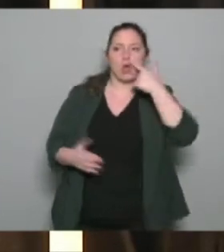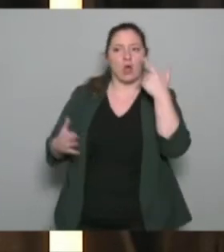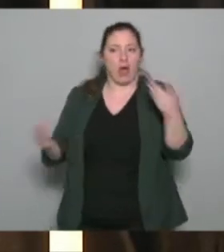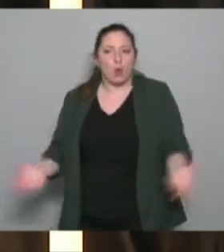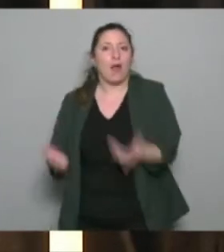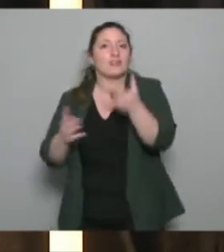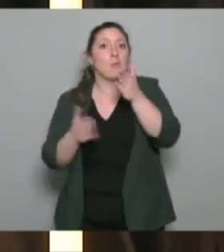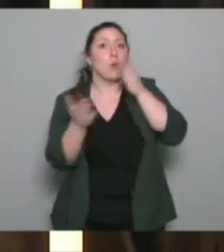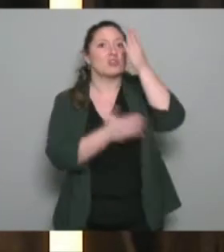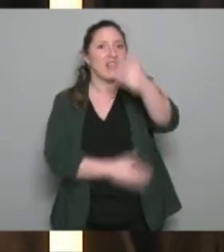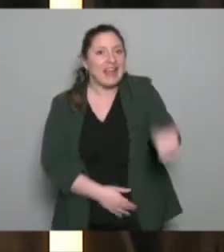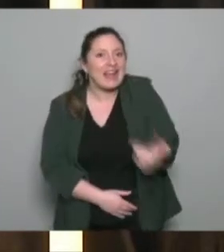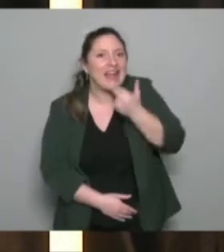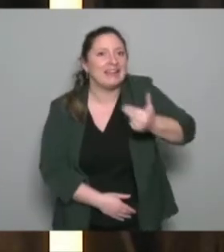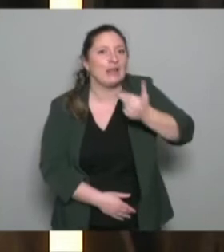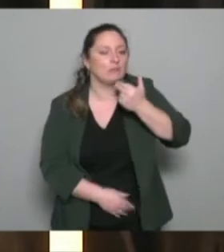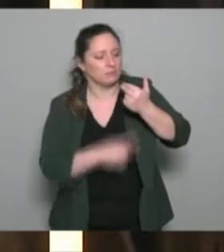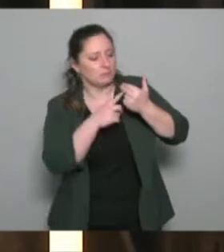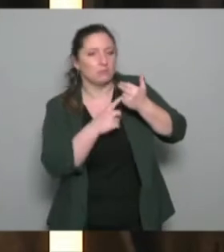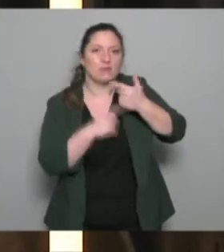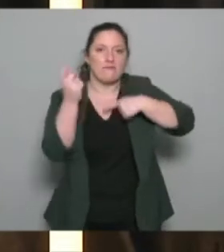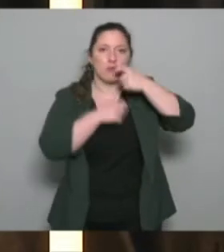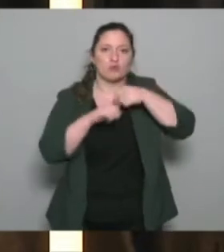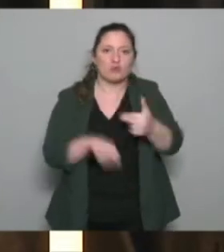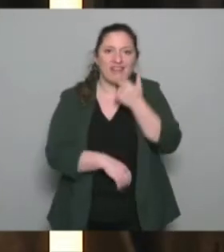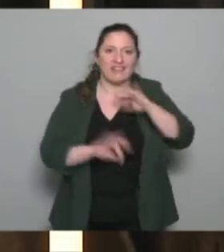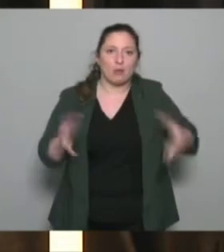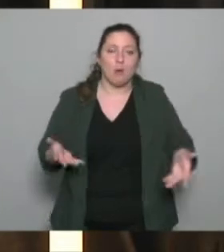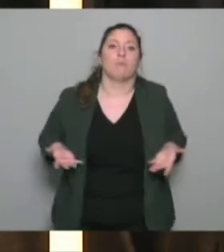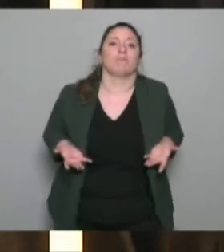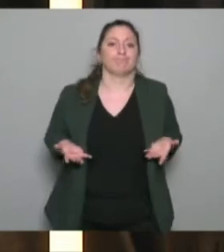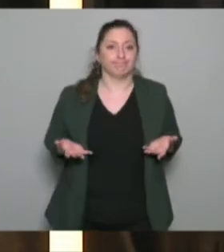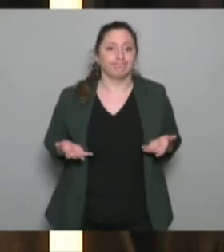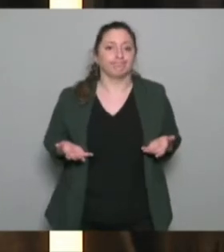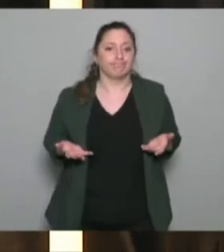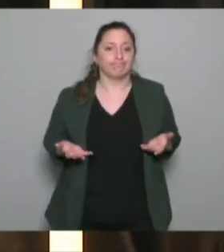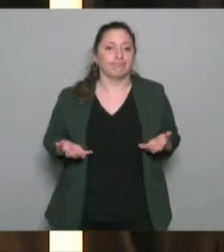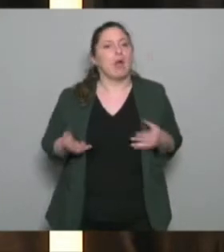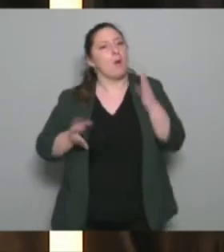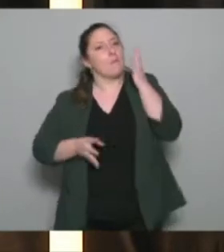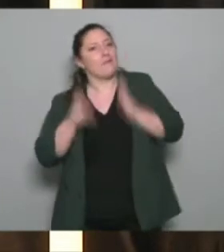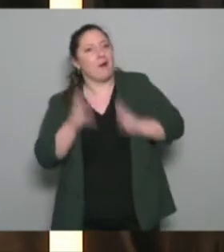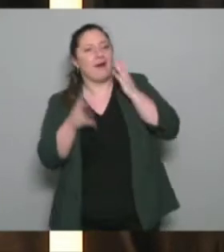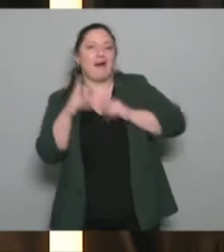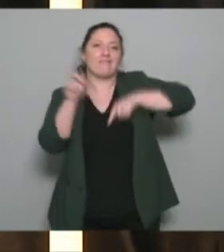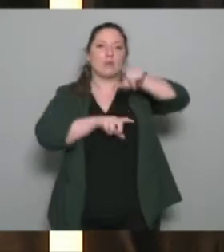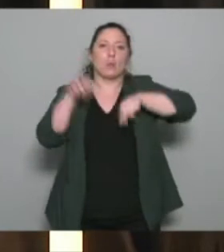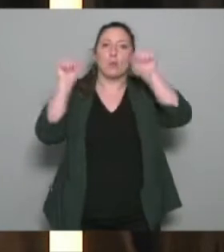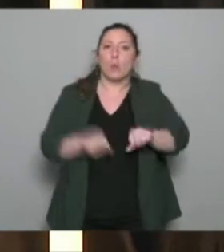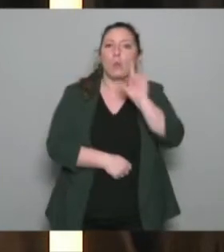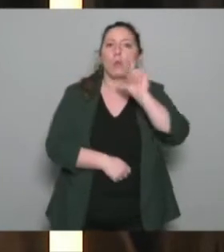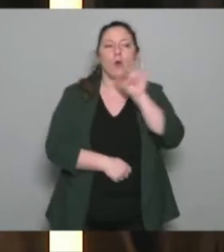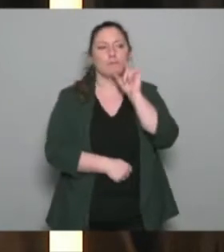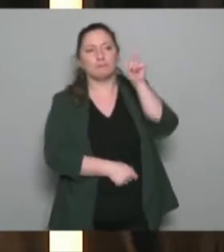matière de santé, comment est-ce qu'on mesure l'efficacité de son action ? Alors, on la mesure, parfois, parce qu'on est sur des publics